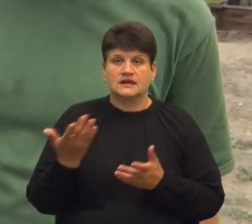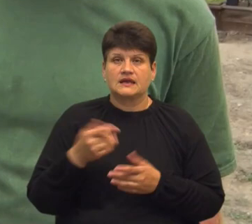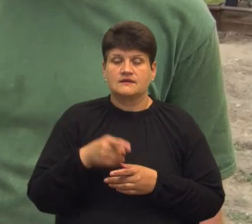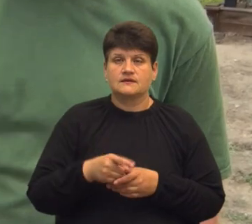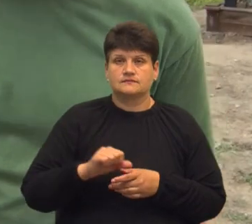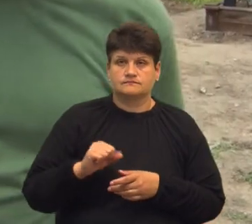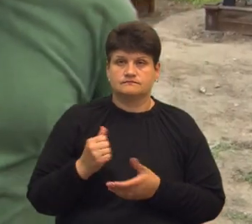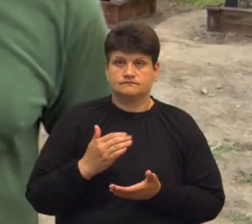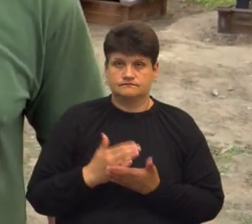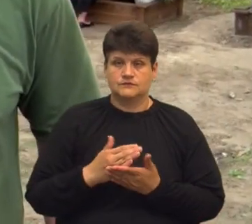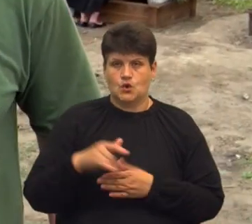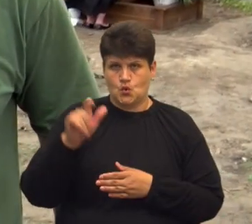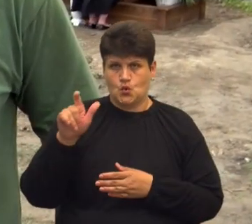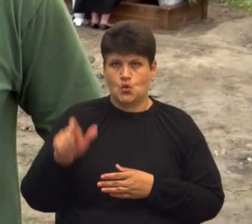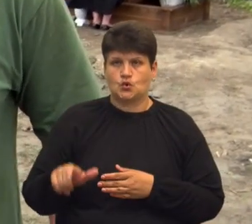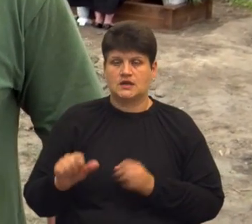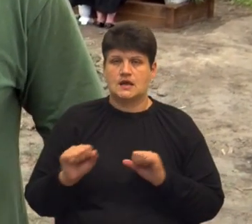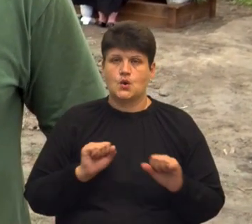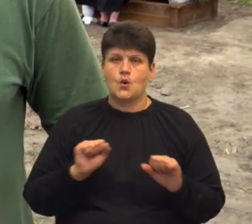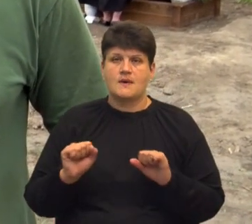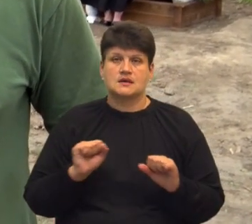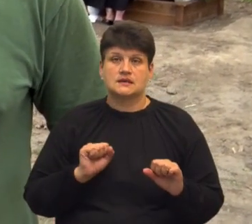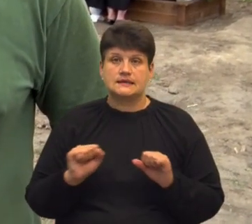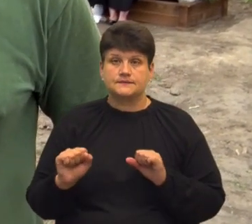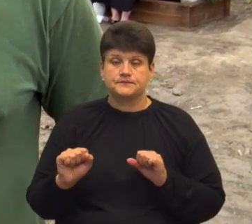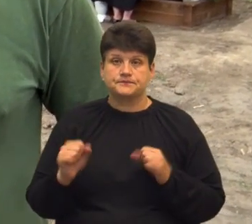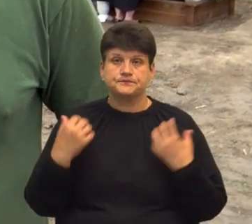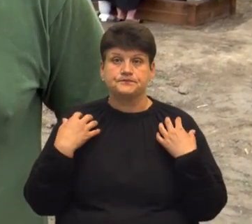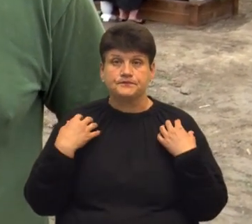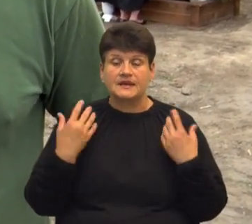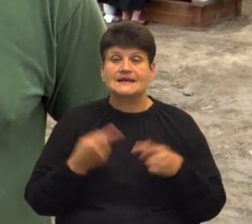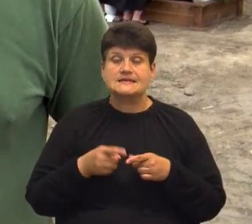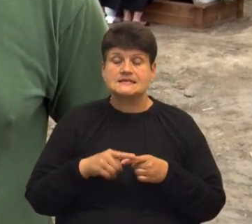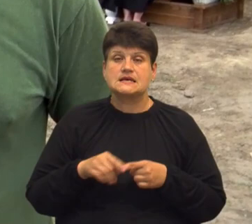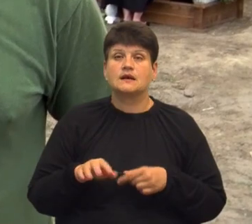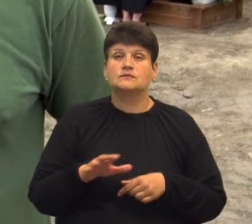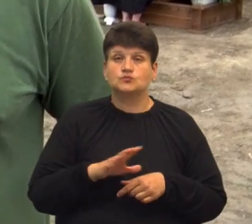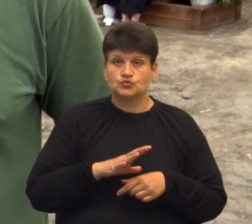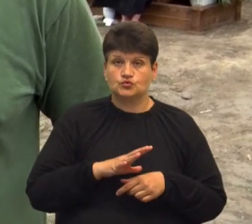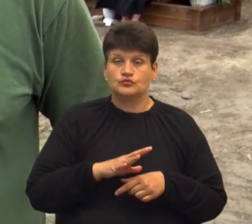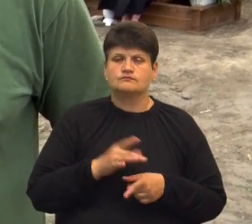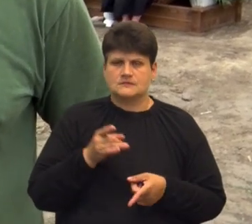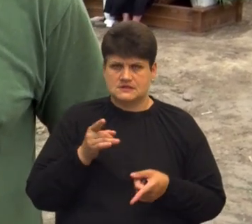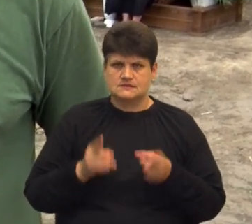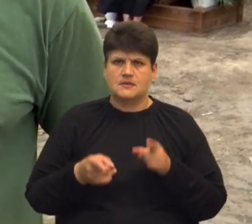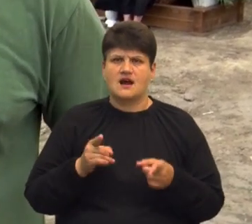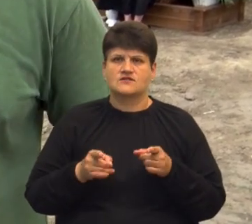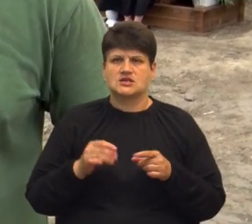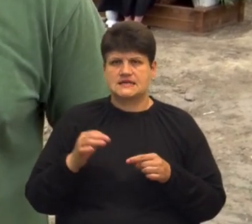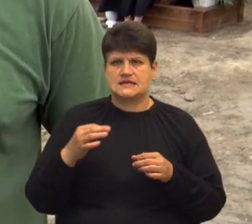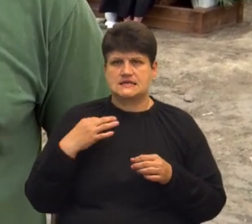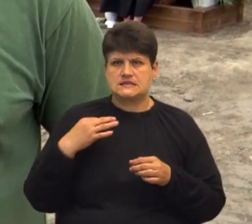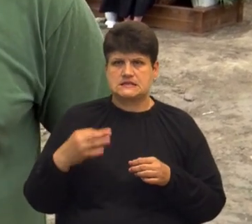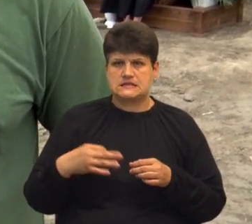побратим, людина і командир. Це був справжній син українського